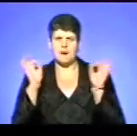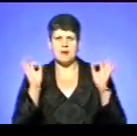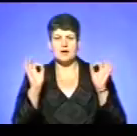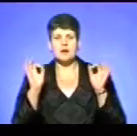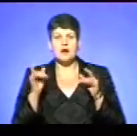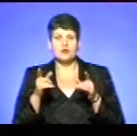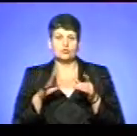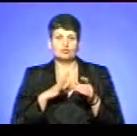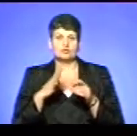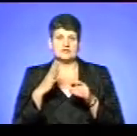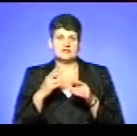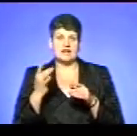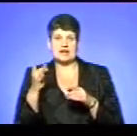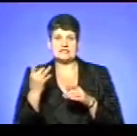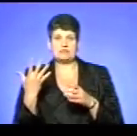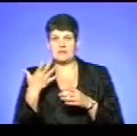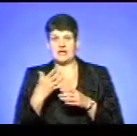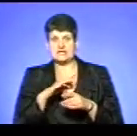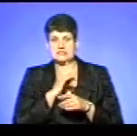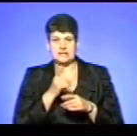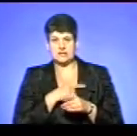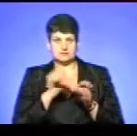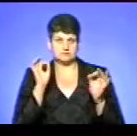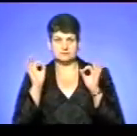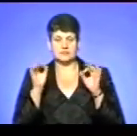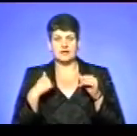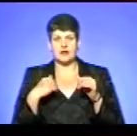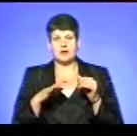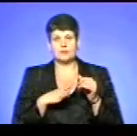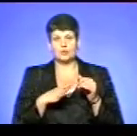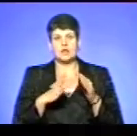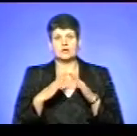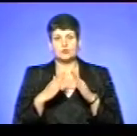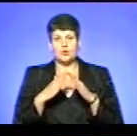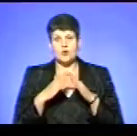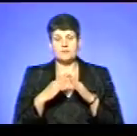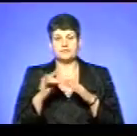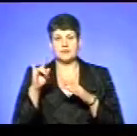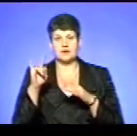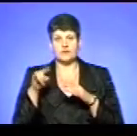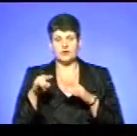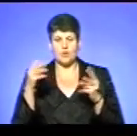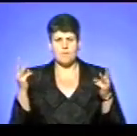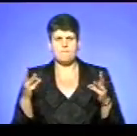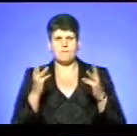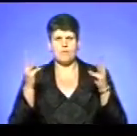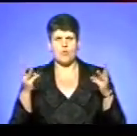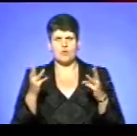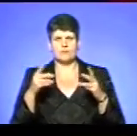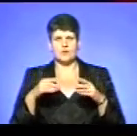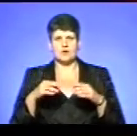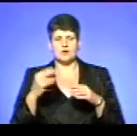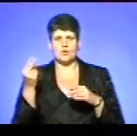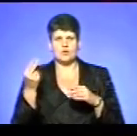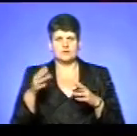може, в разі п'ять сильніше і голосніше. І я була вдома, і таке вікно, зразу таке полум'єм було таким кольором.